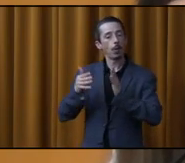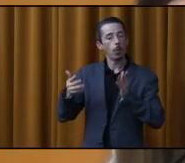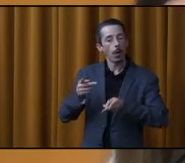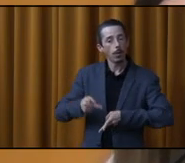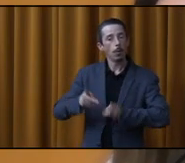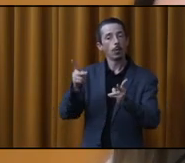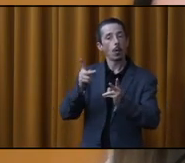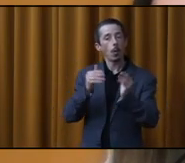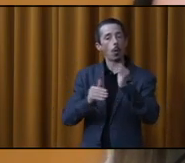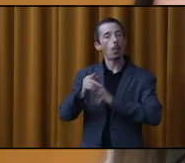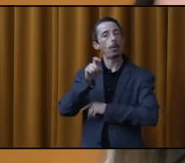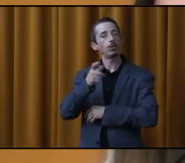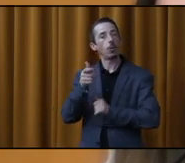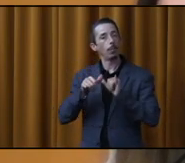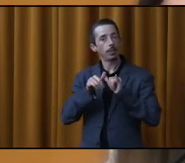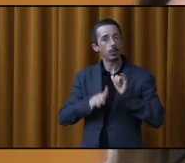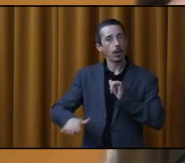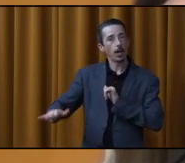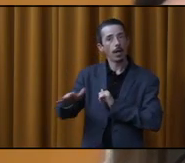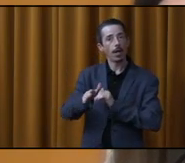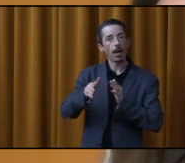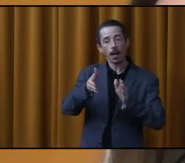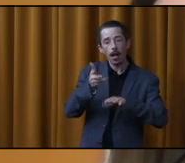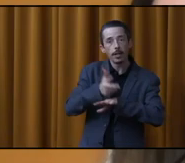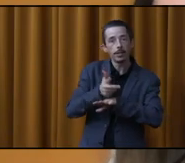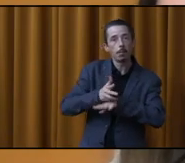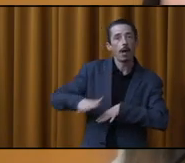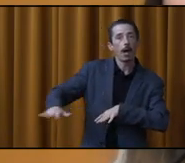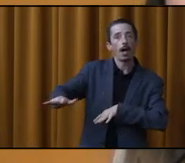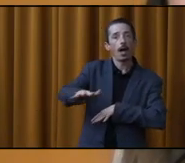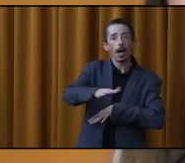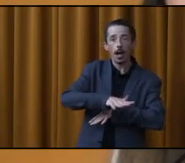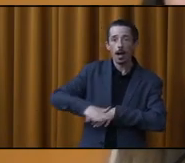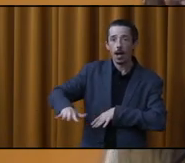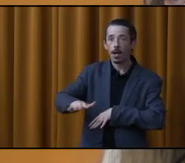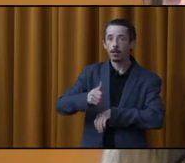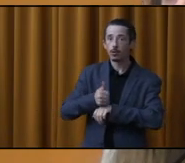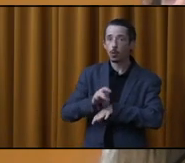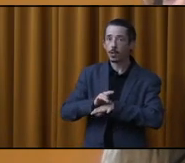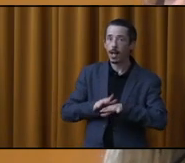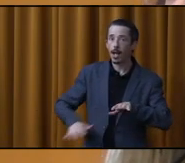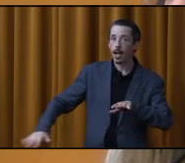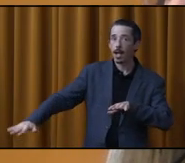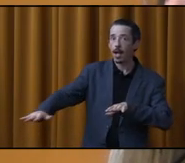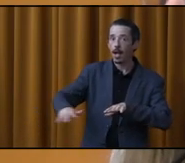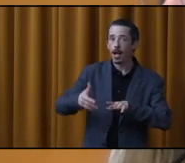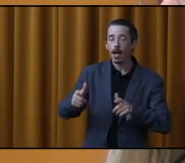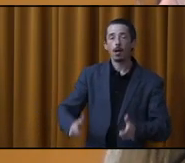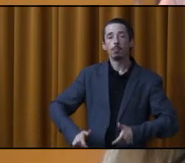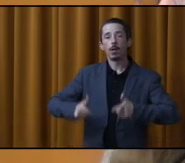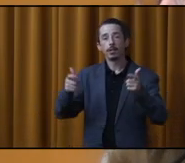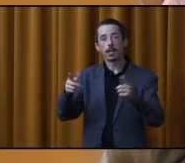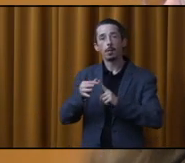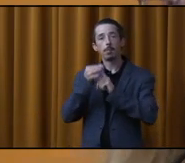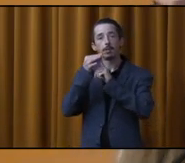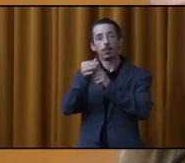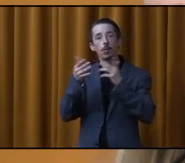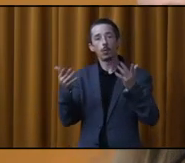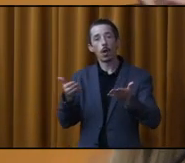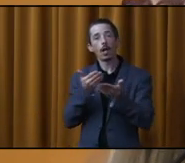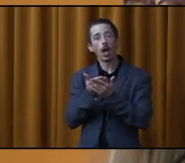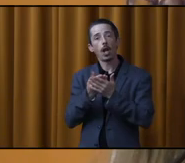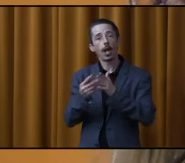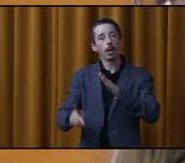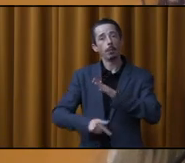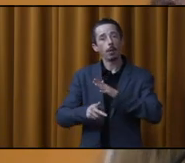'exenter l'obligation d'aménager des cases de stationnement entièrement situées sur le terrain occupé par le bâtiment principal, qui est une école